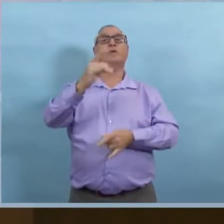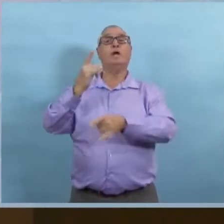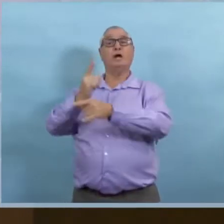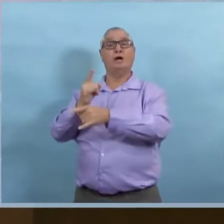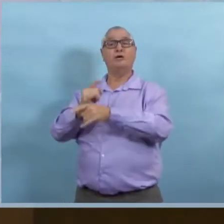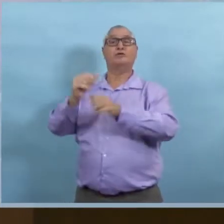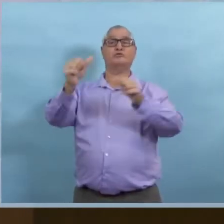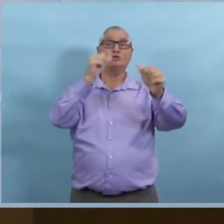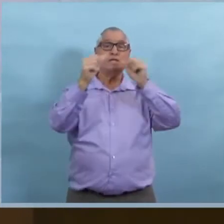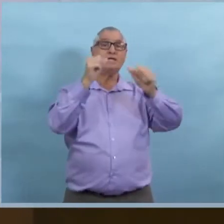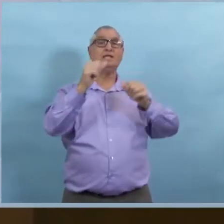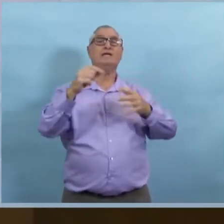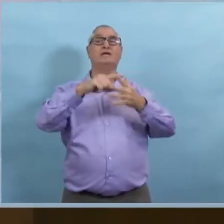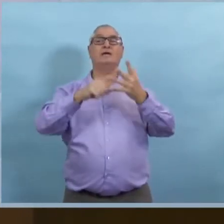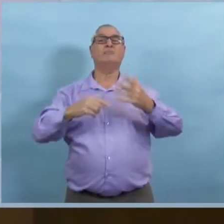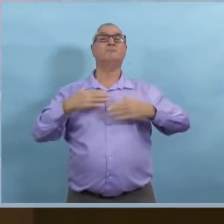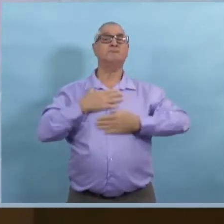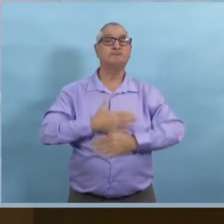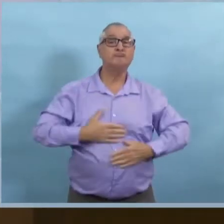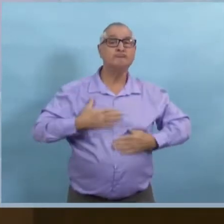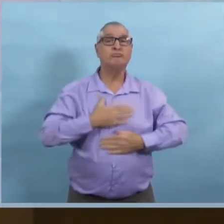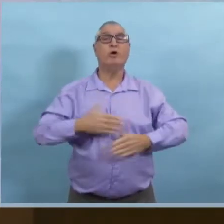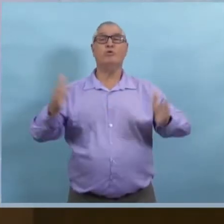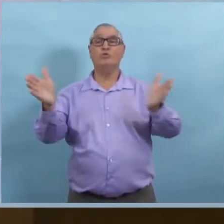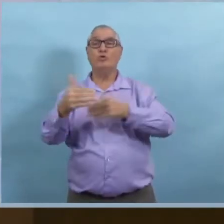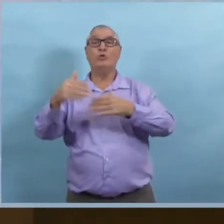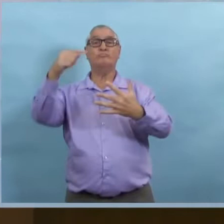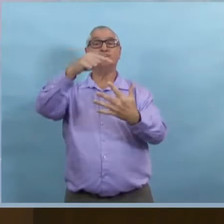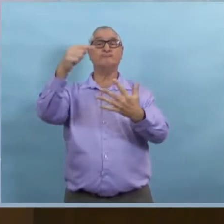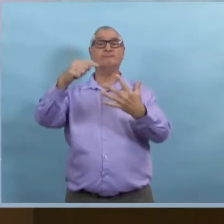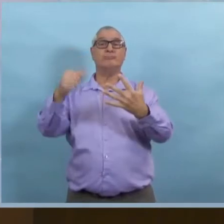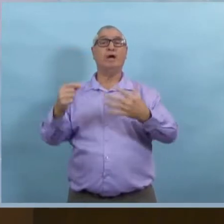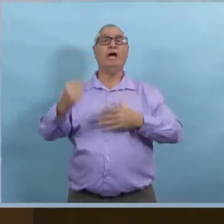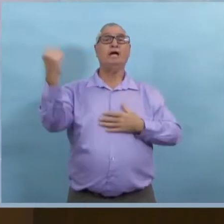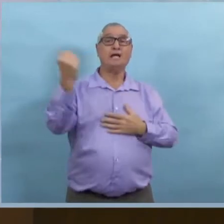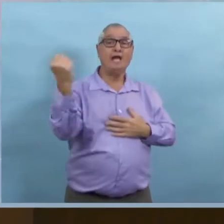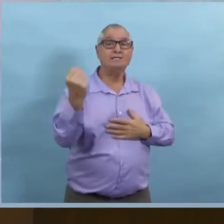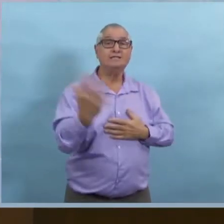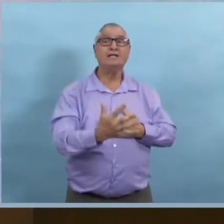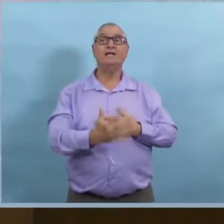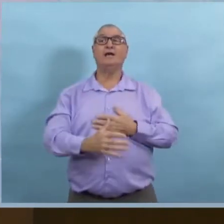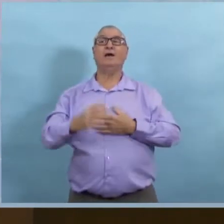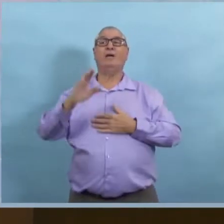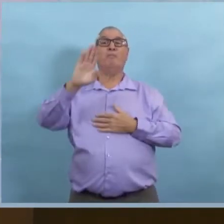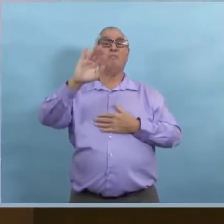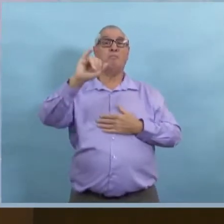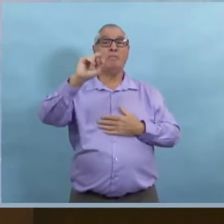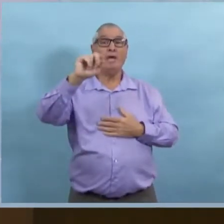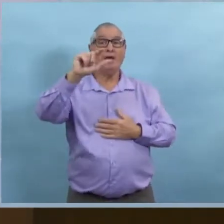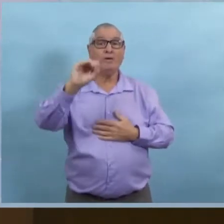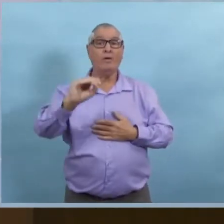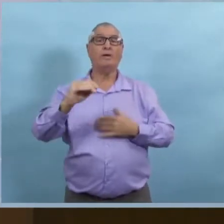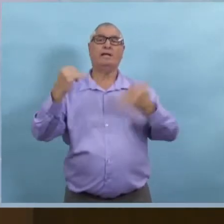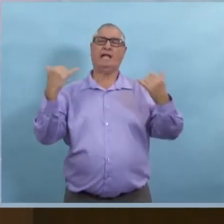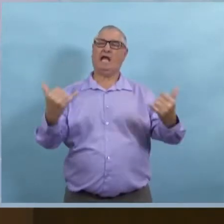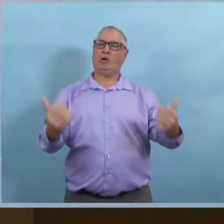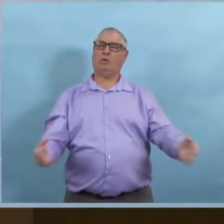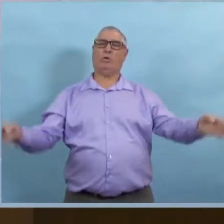Tous les salons de boisson, les endroits où il a des spectacles et les salles de bingo vont être fermés.